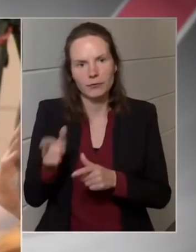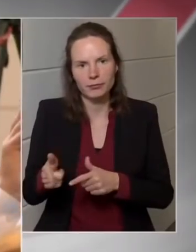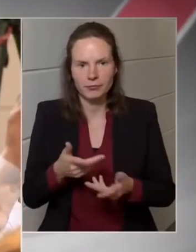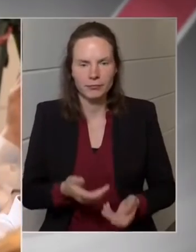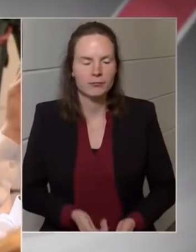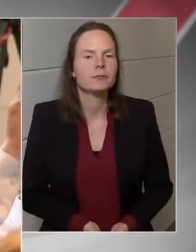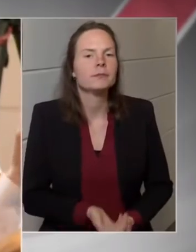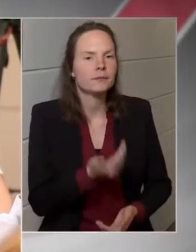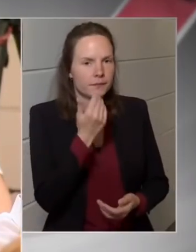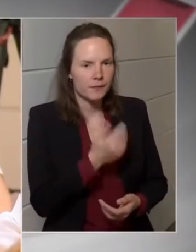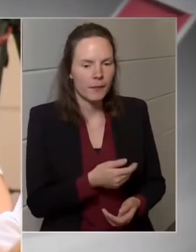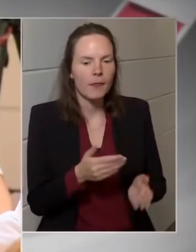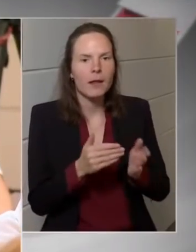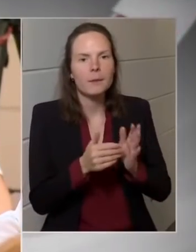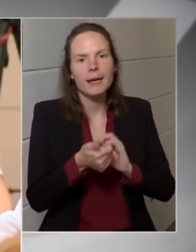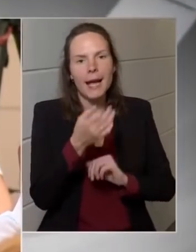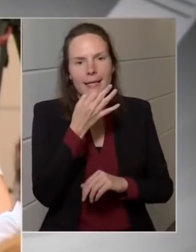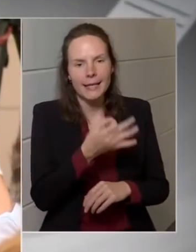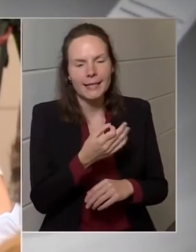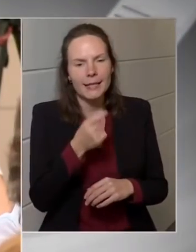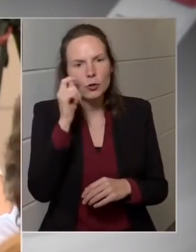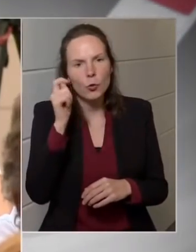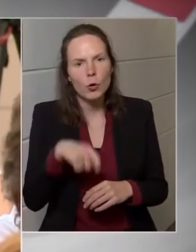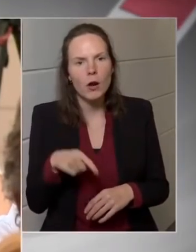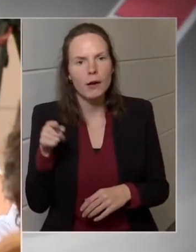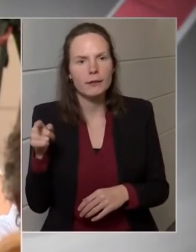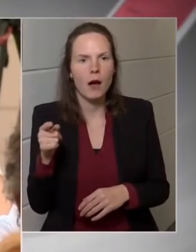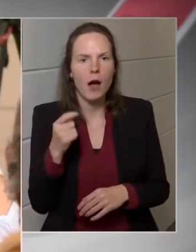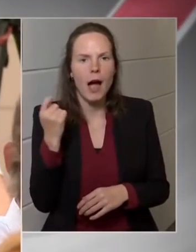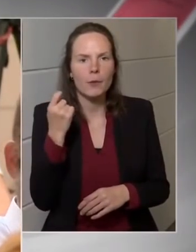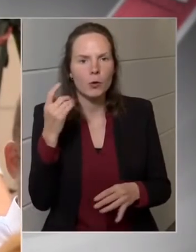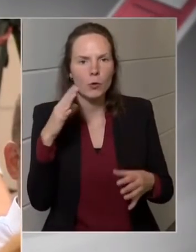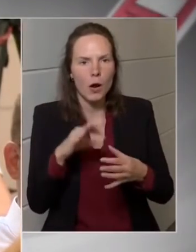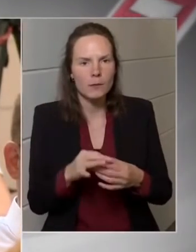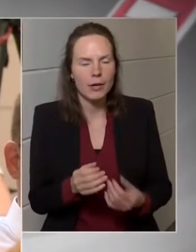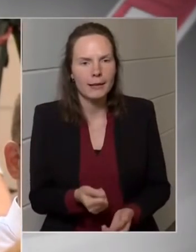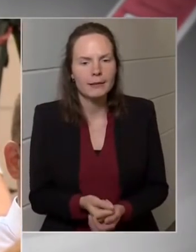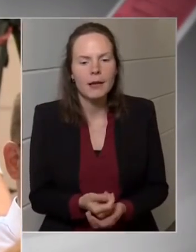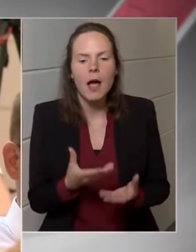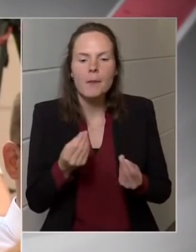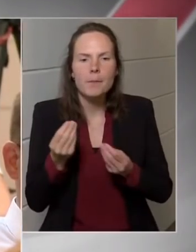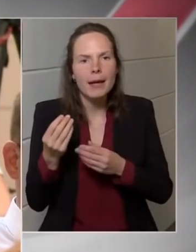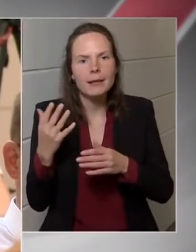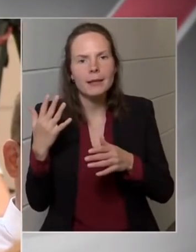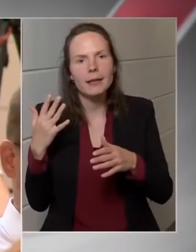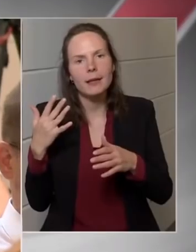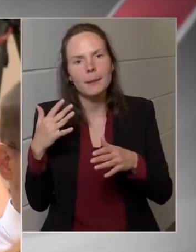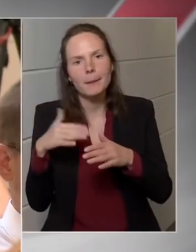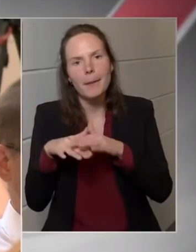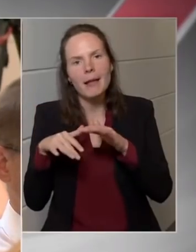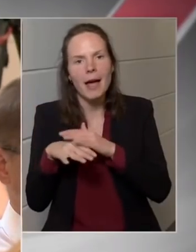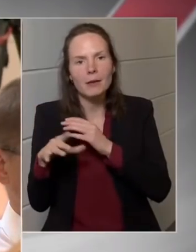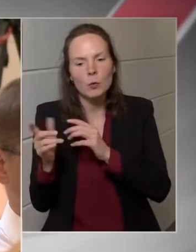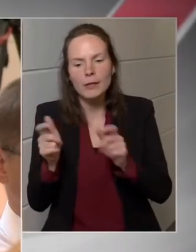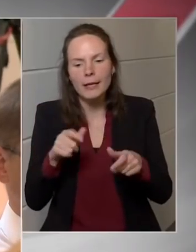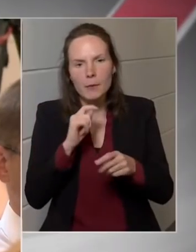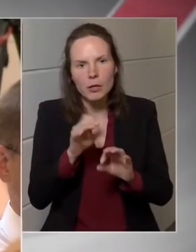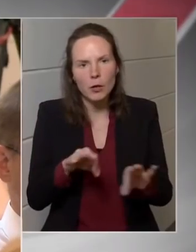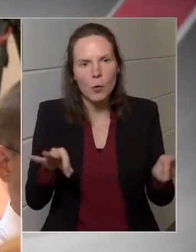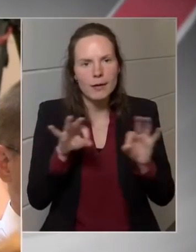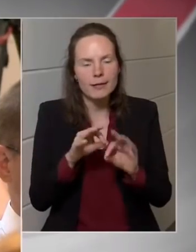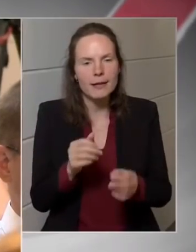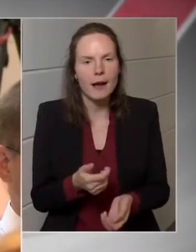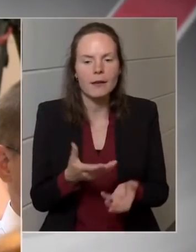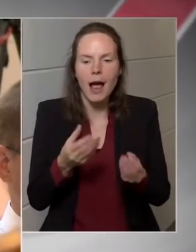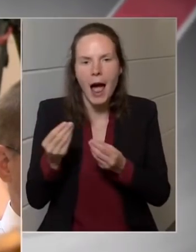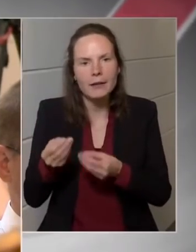Köszönöm, még egy kérdésem volna az Ukrajnában doló háborúról, hogy mennyi menekült érkezett Magyarországra az elmúlt időszakban, hát hányan